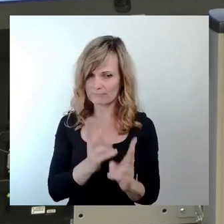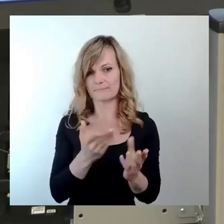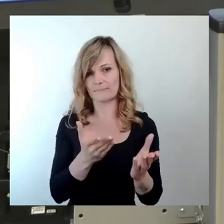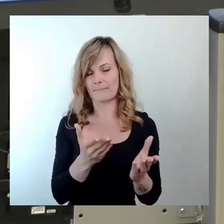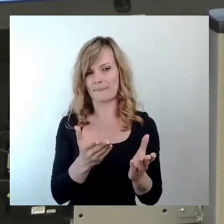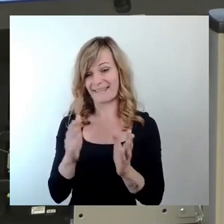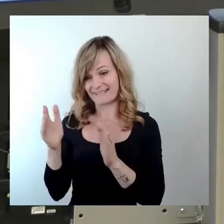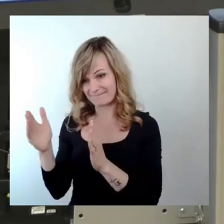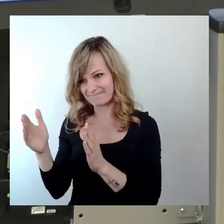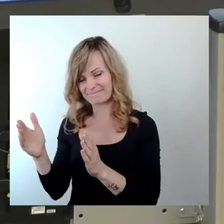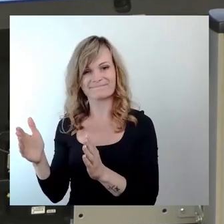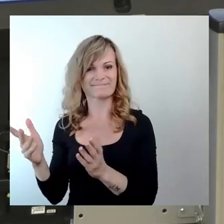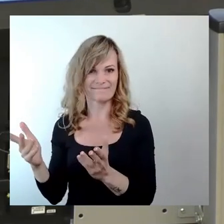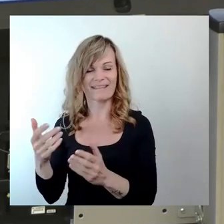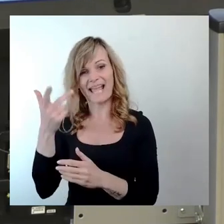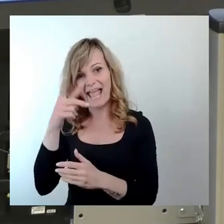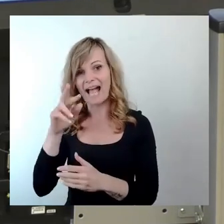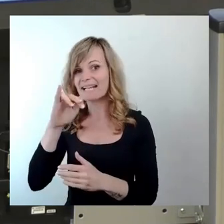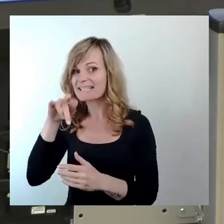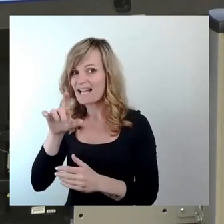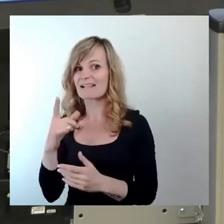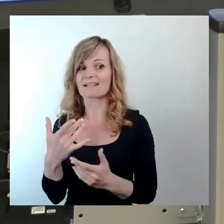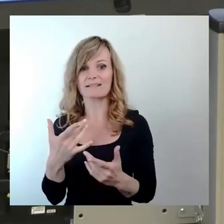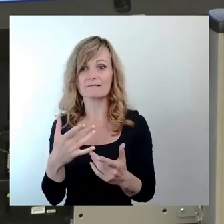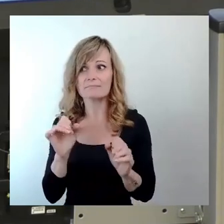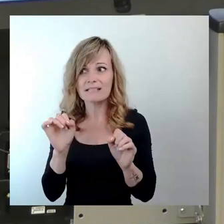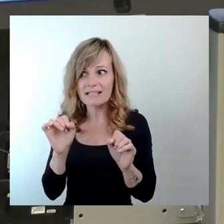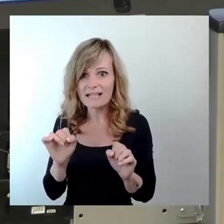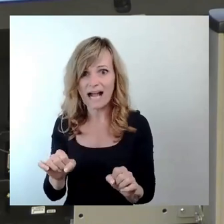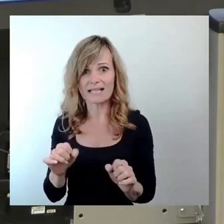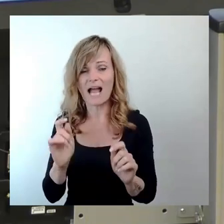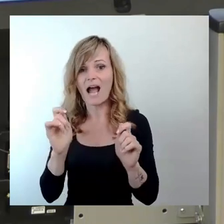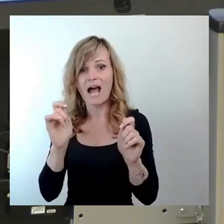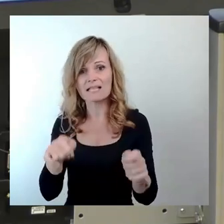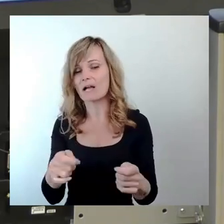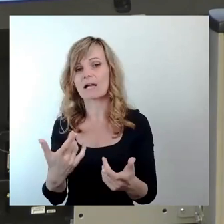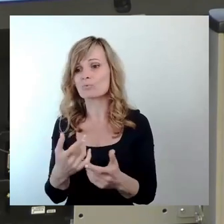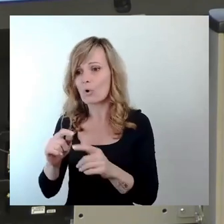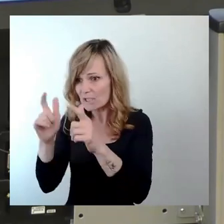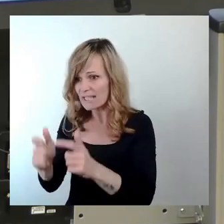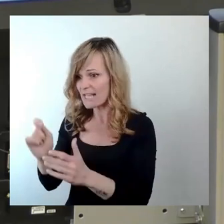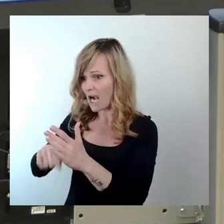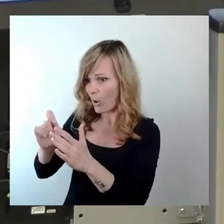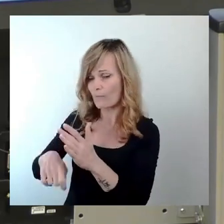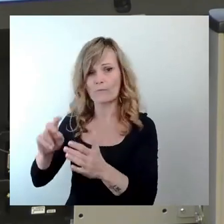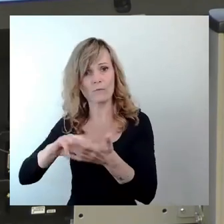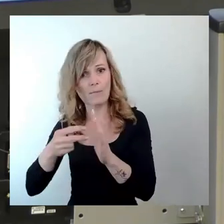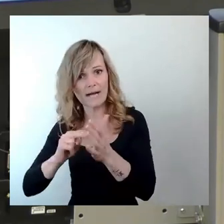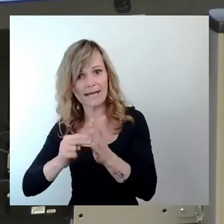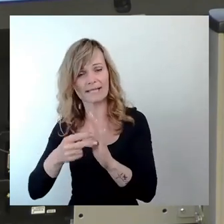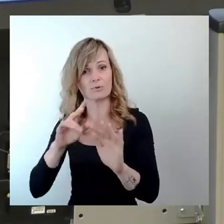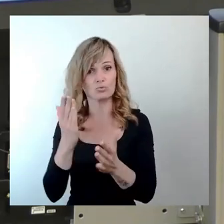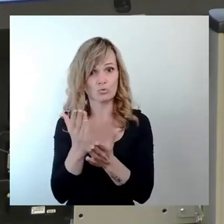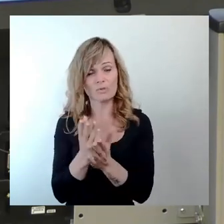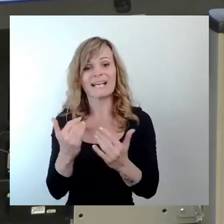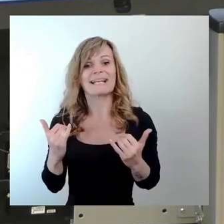da hätte Herr Riedel durchaus einen Antrag, also kaufen können, seine Container kaufen können, er hätte die Vorbereitungen machen können. Jetzt ist